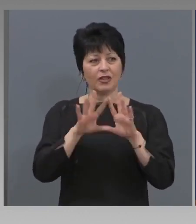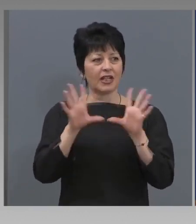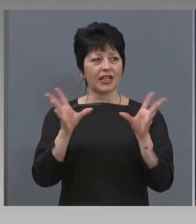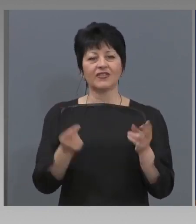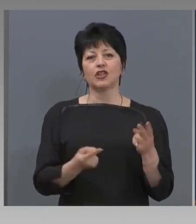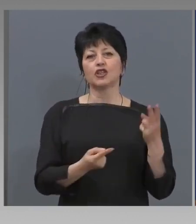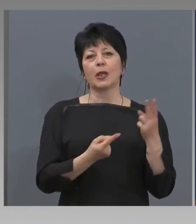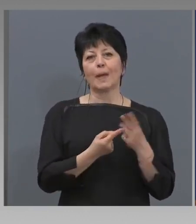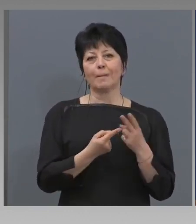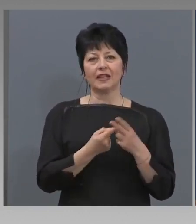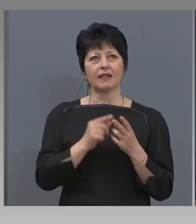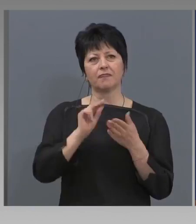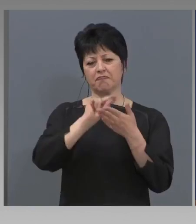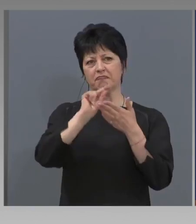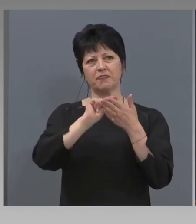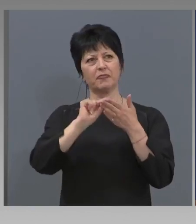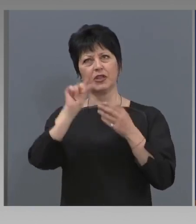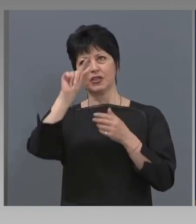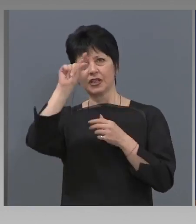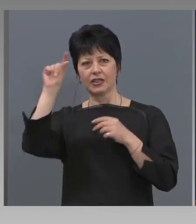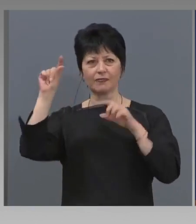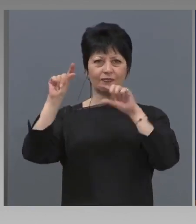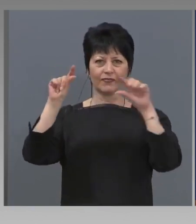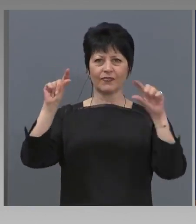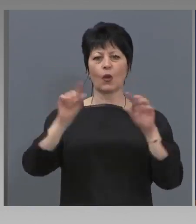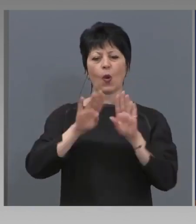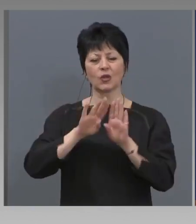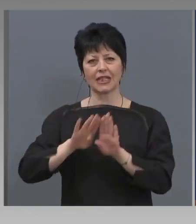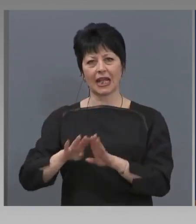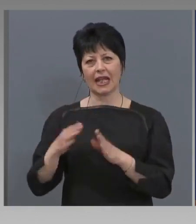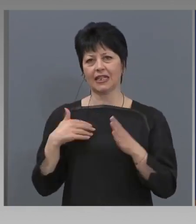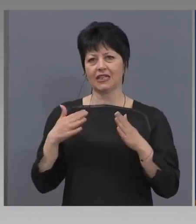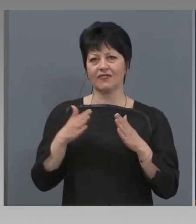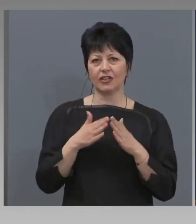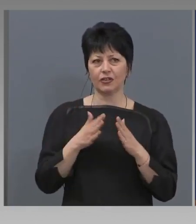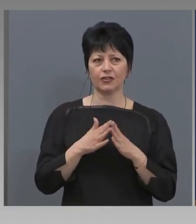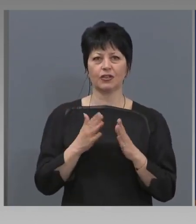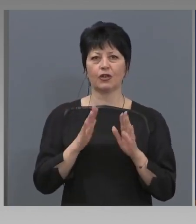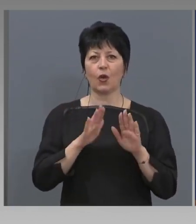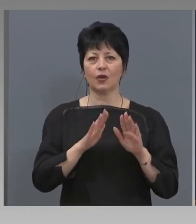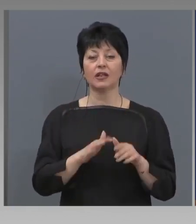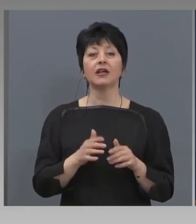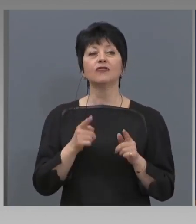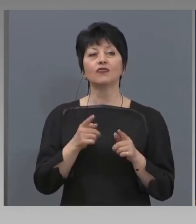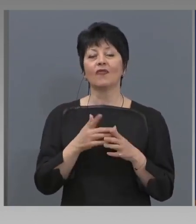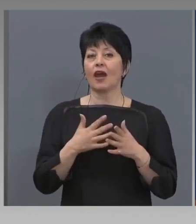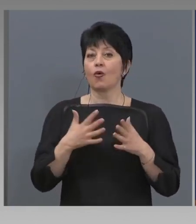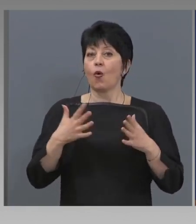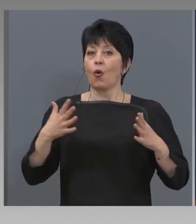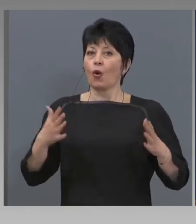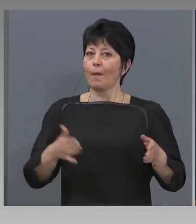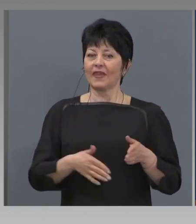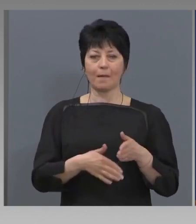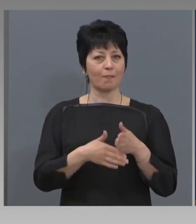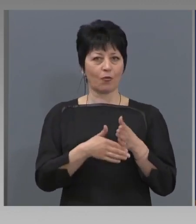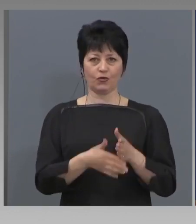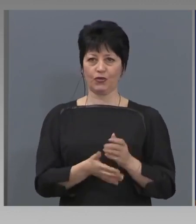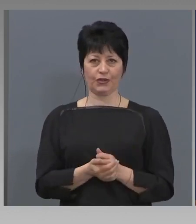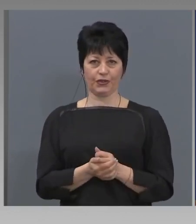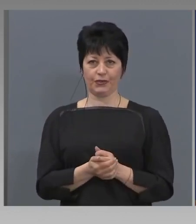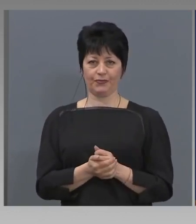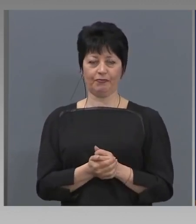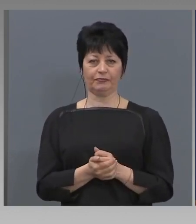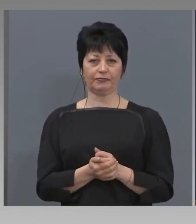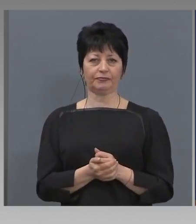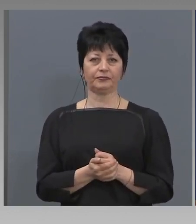изписвате където и да погледна. Стойте си, останете си, бъдете си. огромна помощ е това. Господин Борисов,